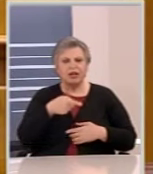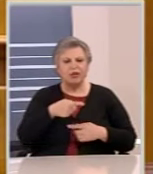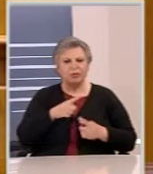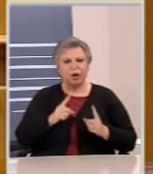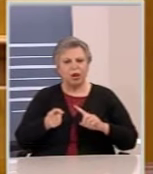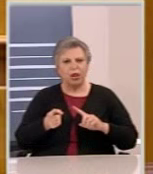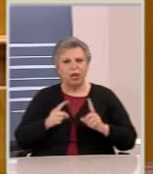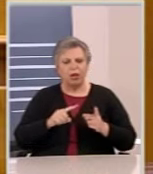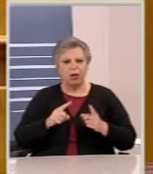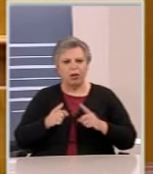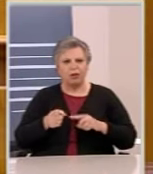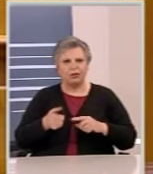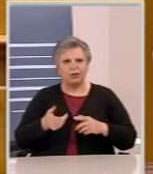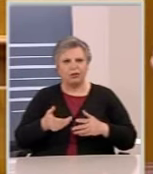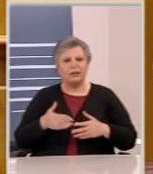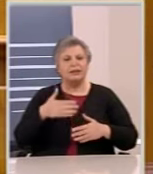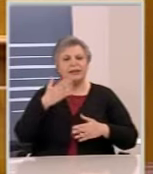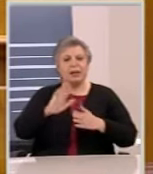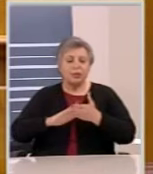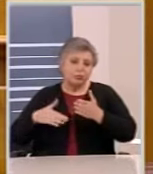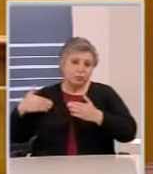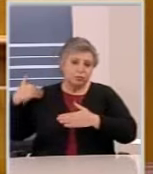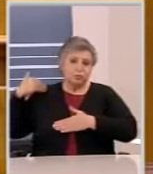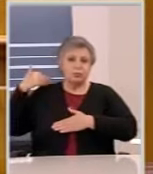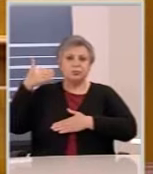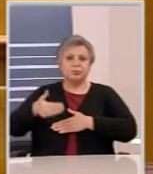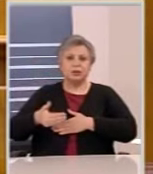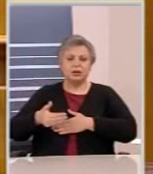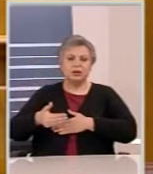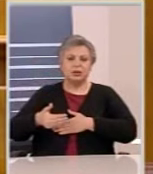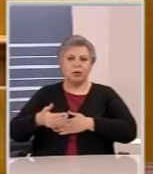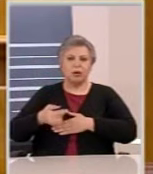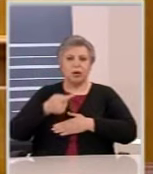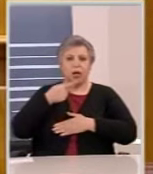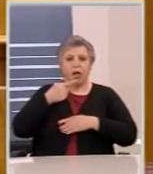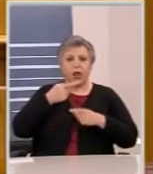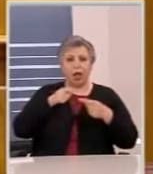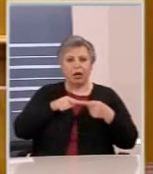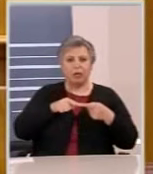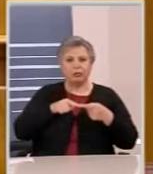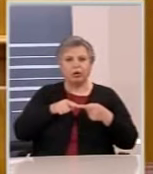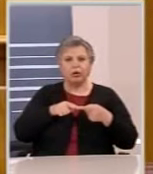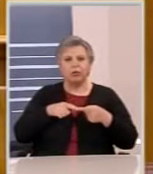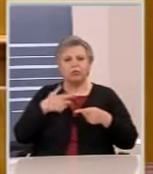Αντιφάσεις της γραμμής της σε όλο αυτό το διάστημα. Να τις καταμετρήσουμε.